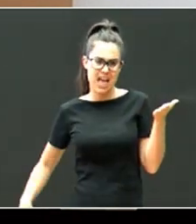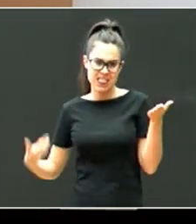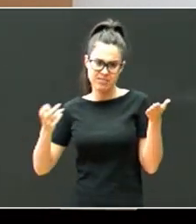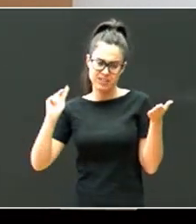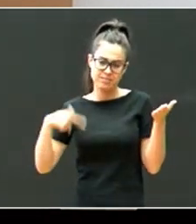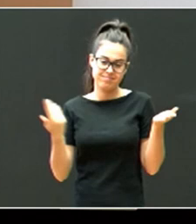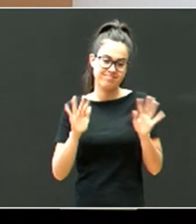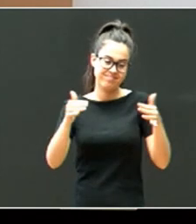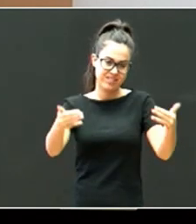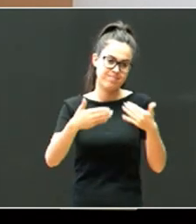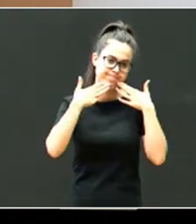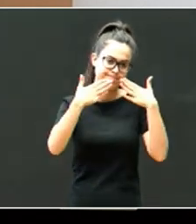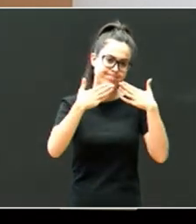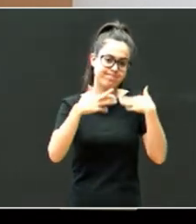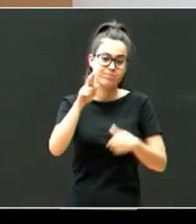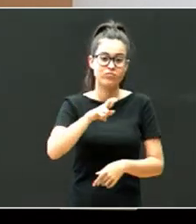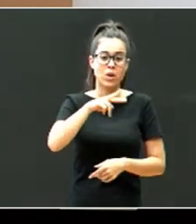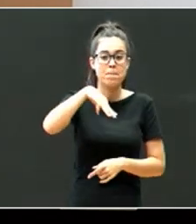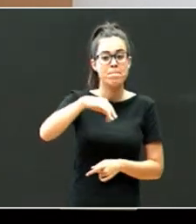Orduan eskertzia, Maite,